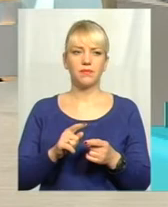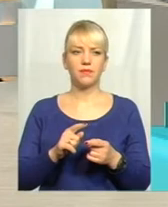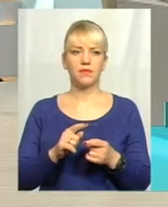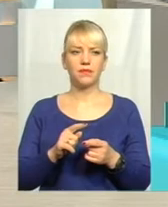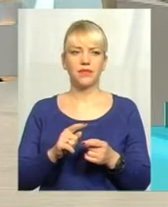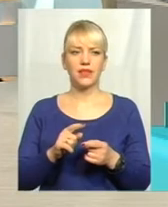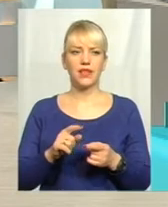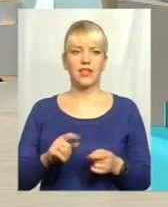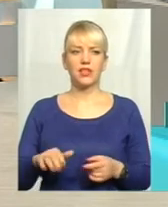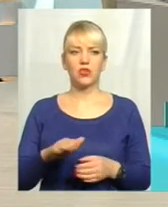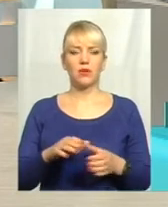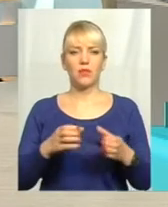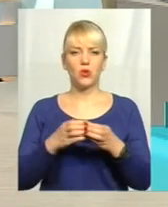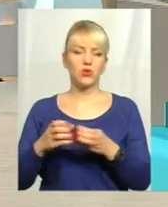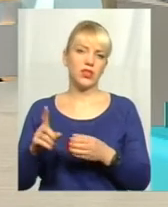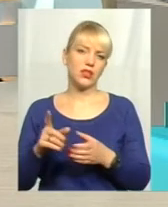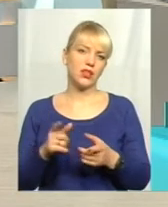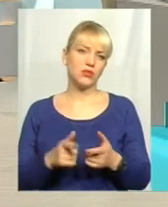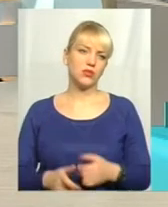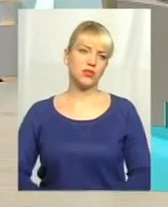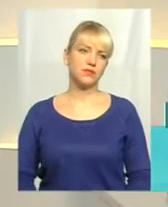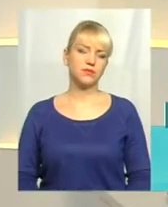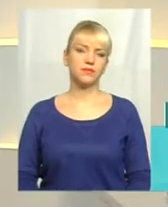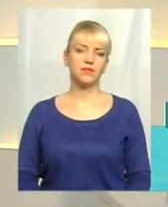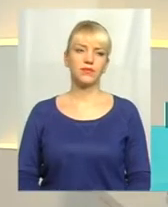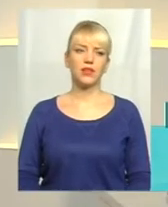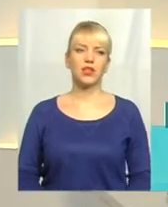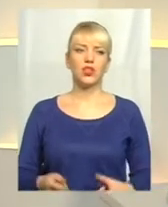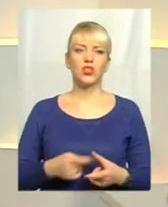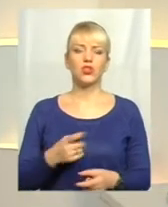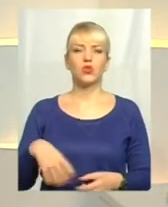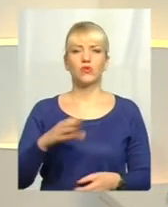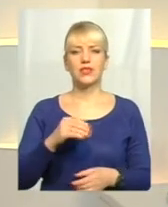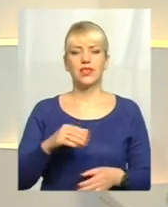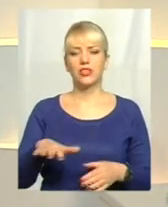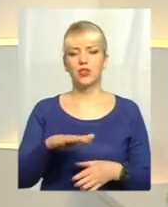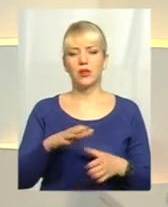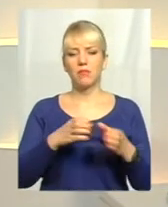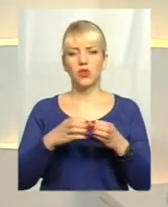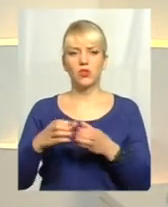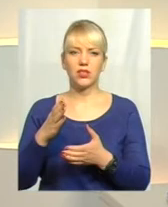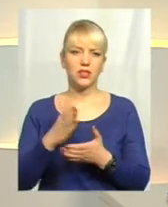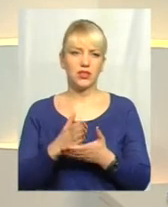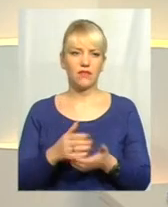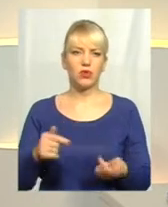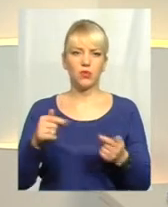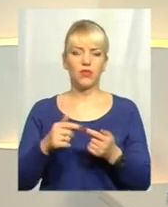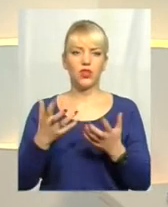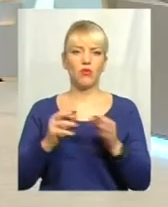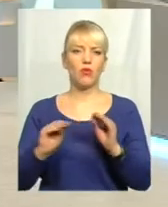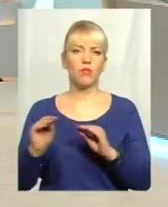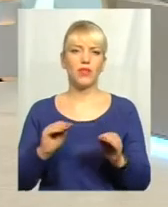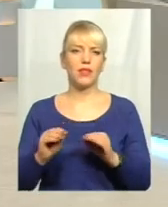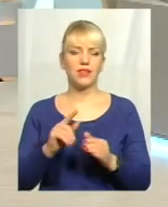тих територіальних підрозділів, до яких вони планують звернутися. А чи у всіх територіальних підрозділах області є відповідне обладнання для